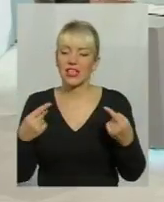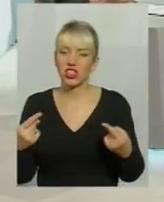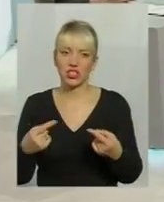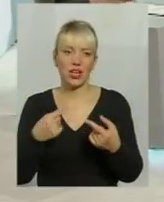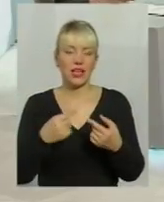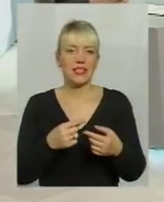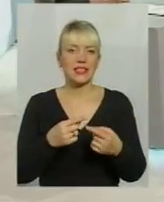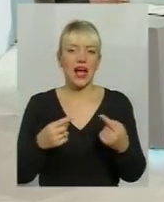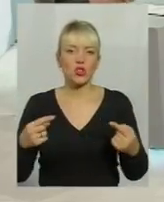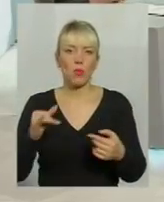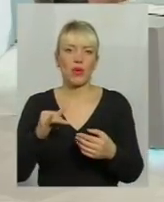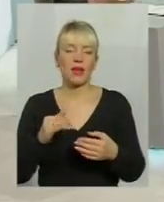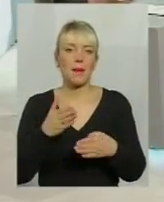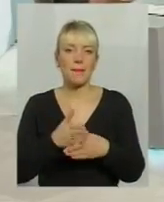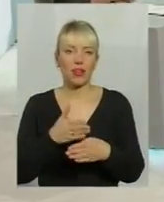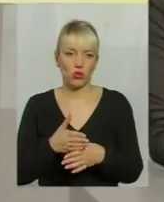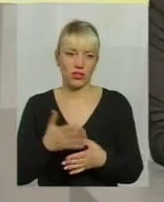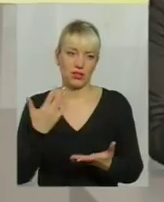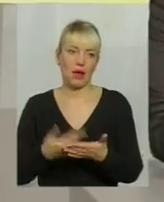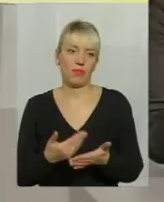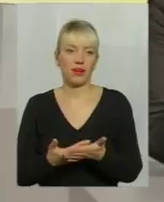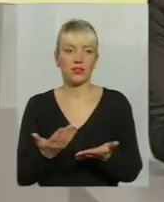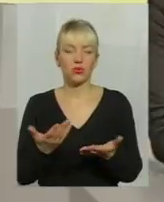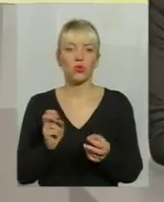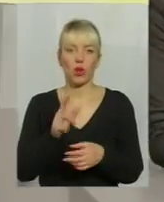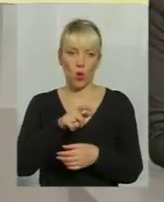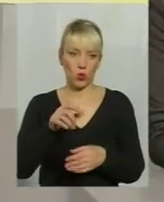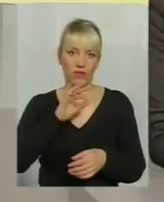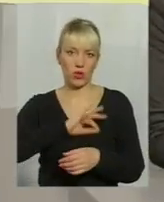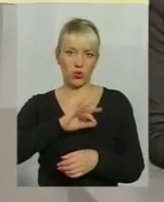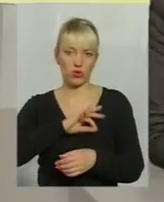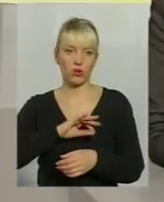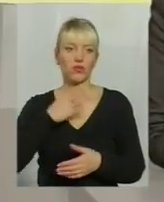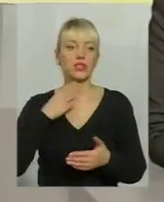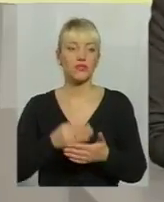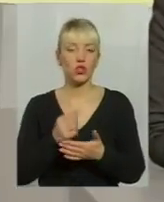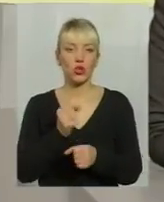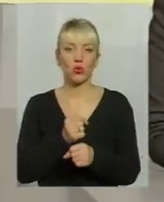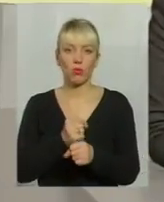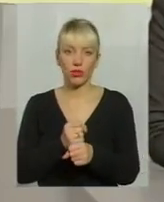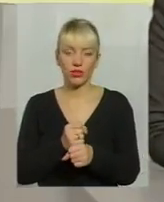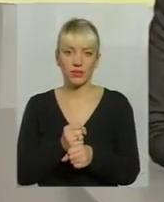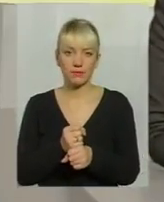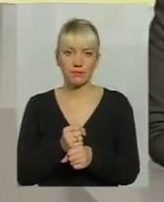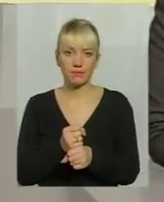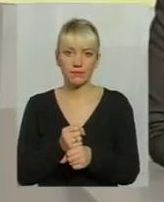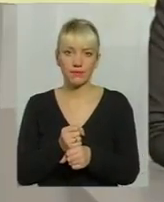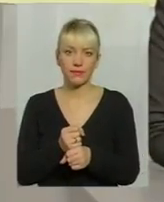люди використовують у своїй роботі. Психологи, психотерапевти.